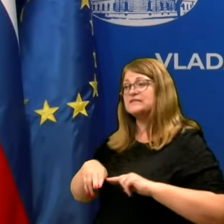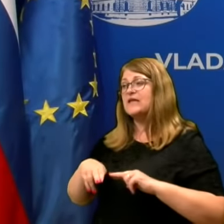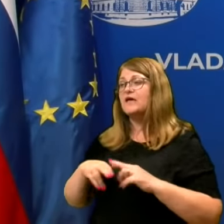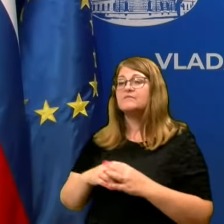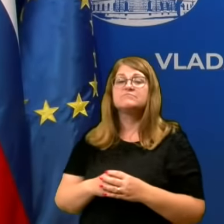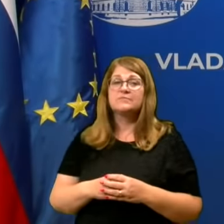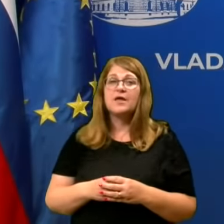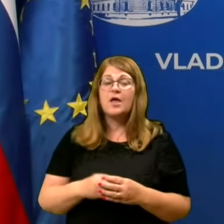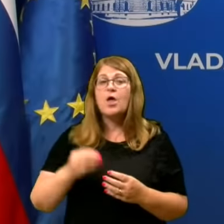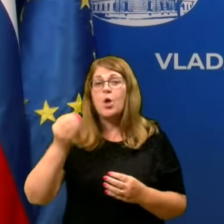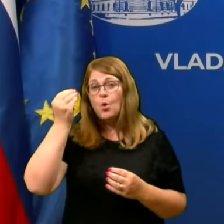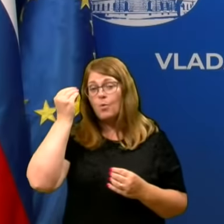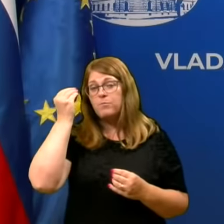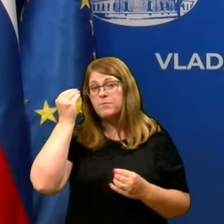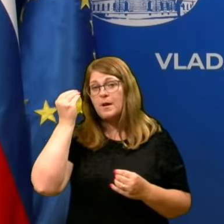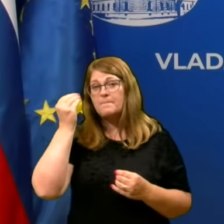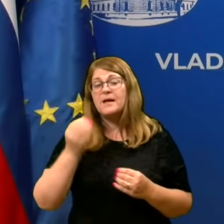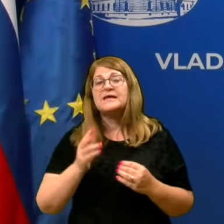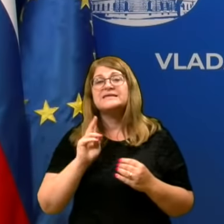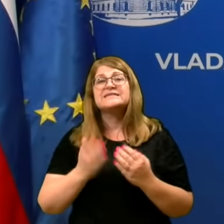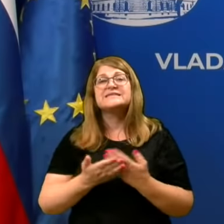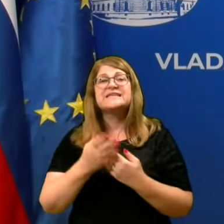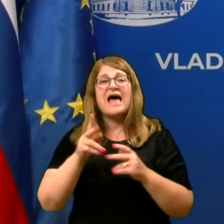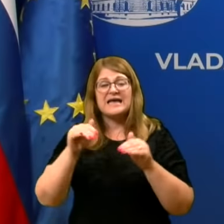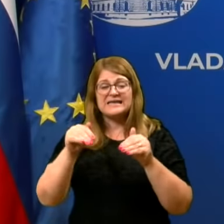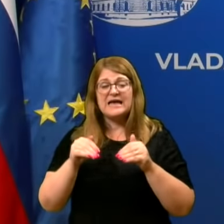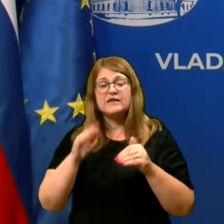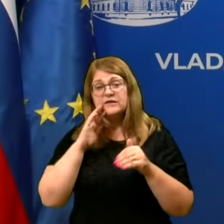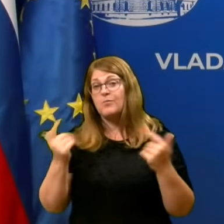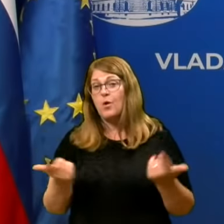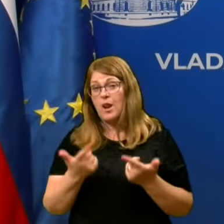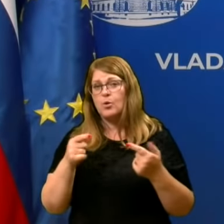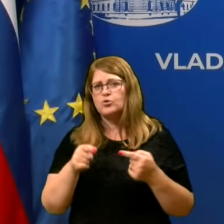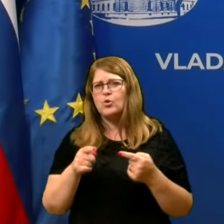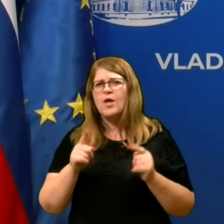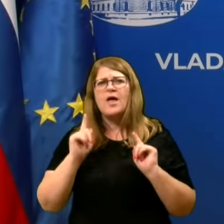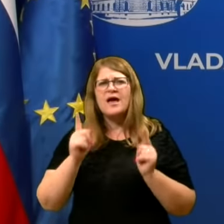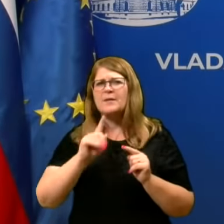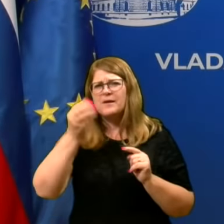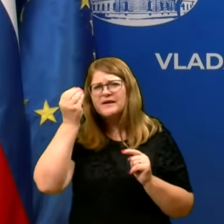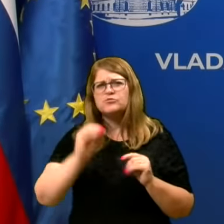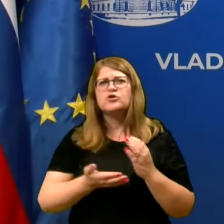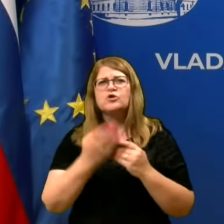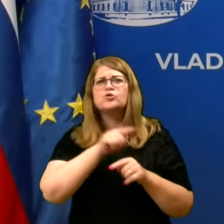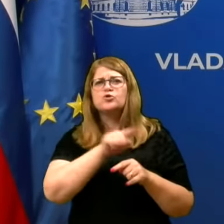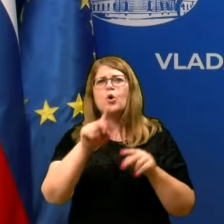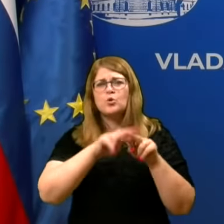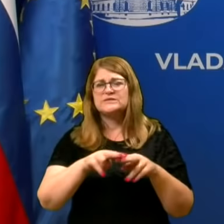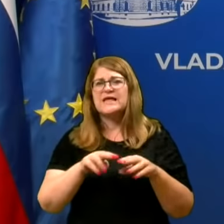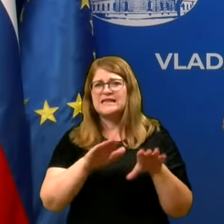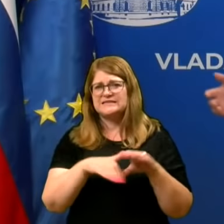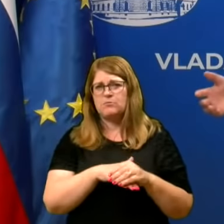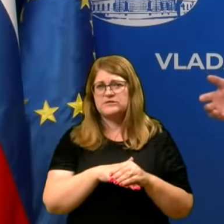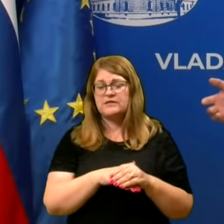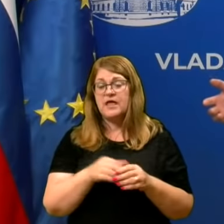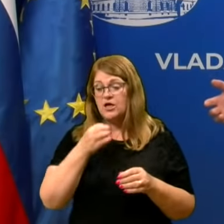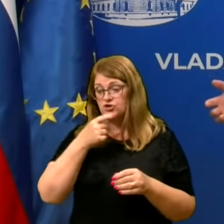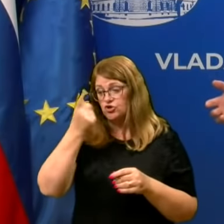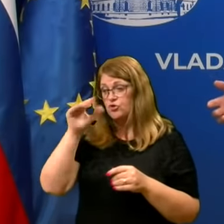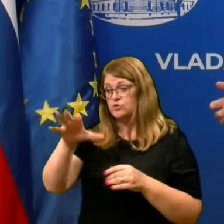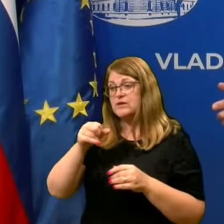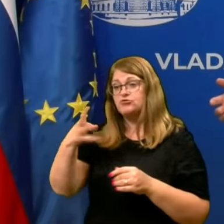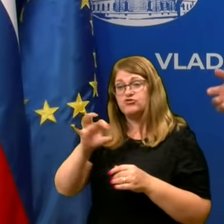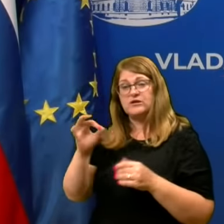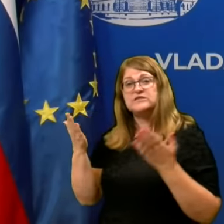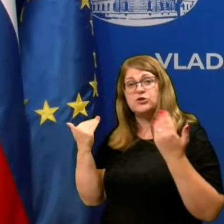upam, da pravzaprav za karanteno, da se bo to dal, kar pa seveda ni fer potem do ostalih zaposlenih. Namreč, če člok vzame 14